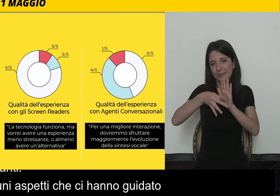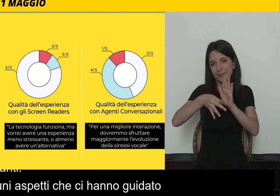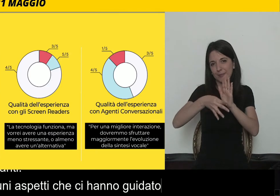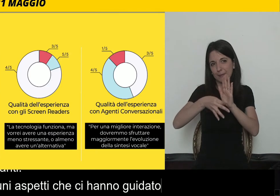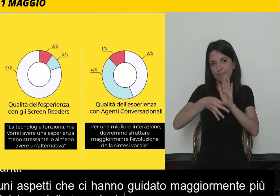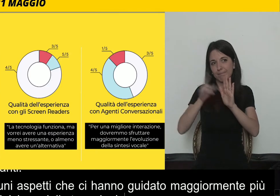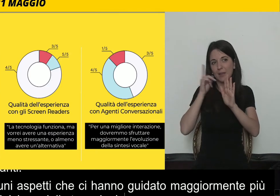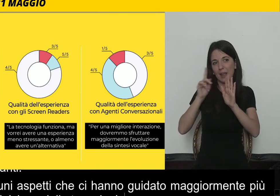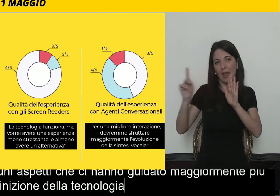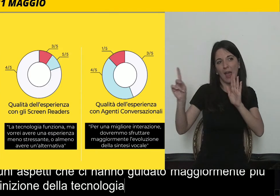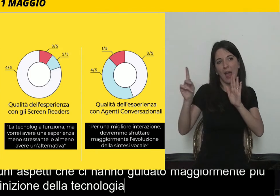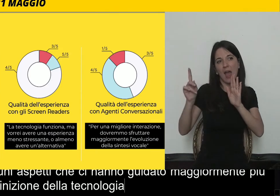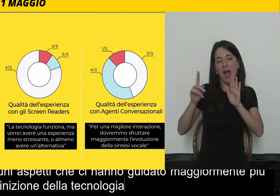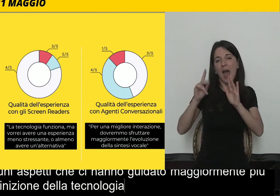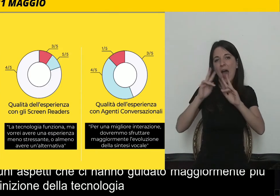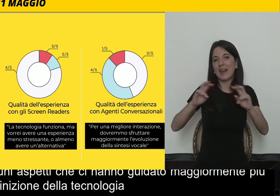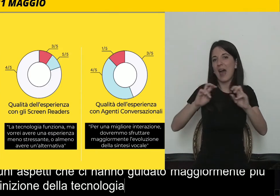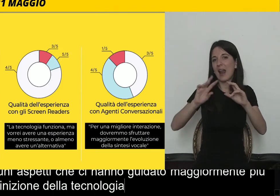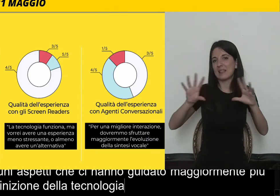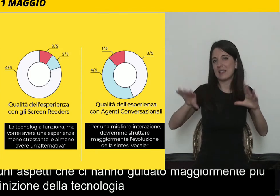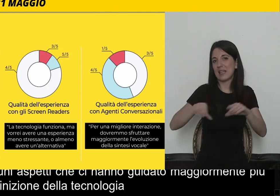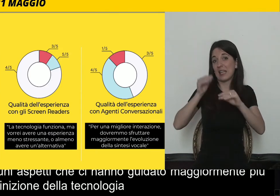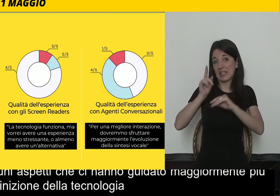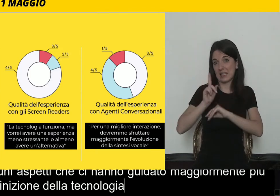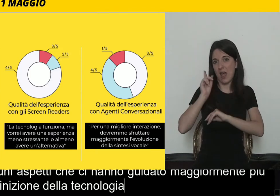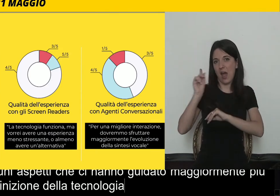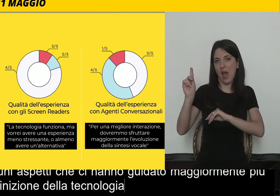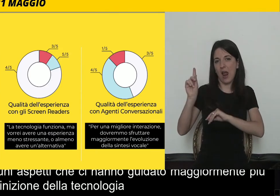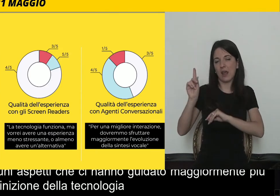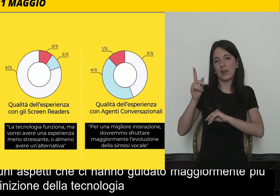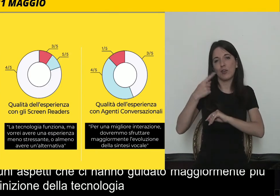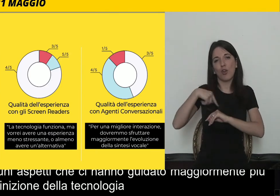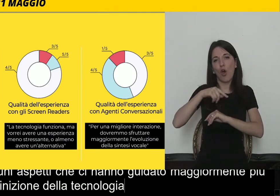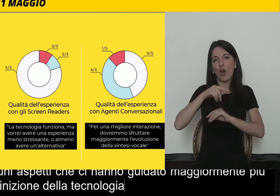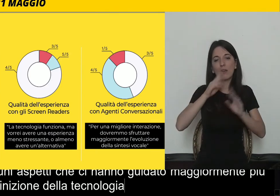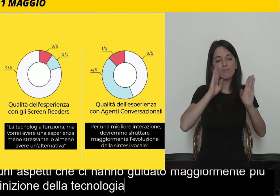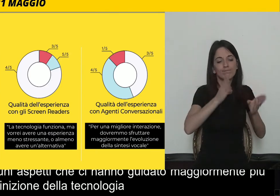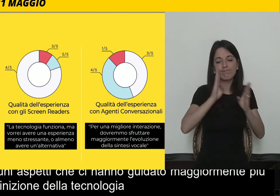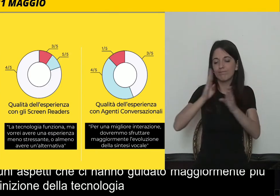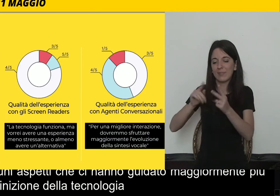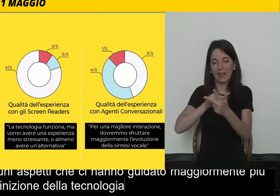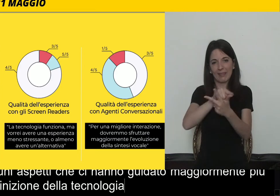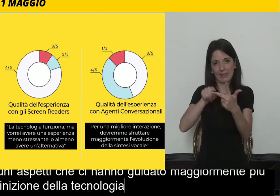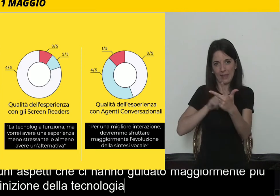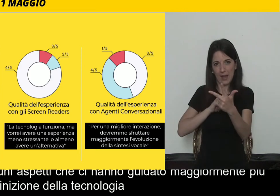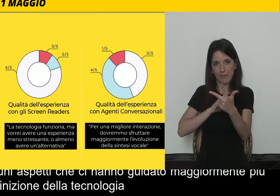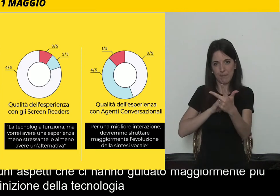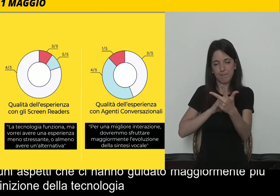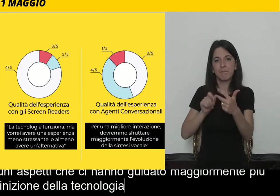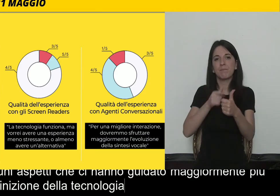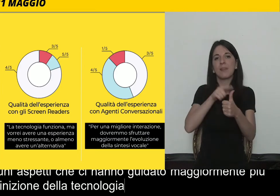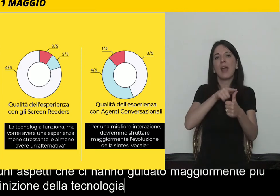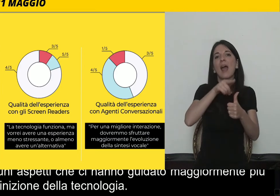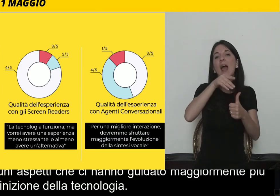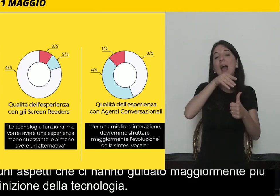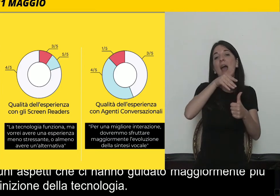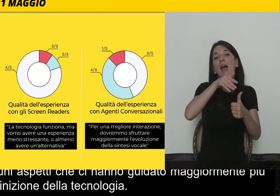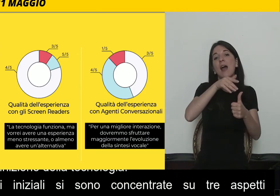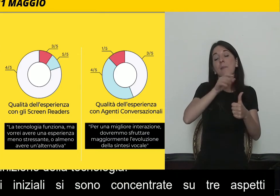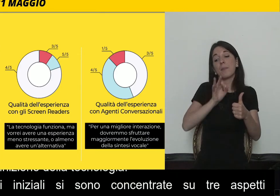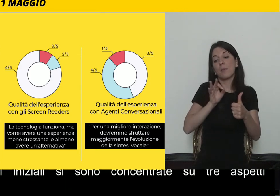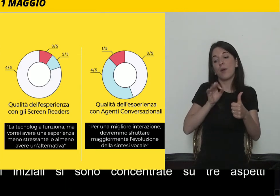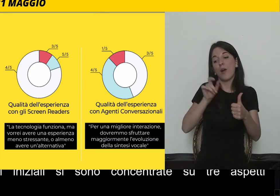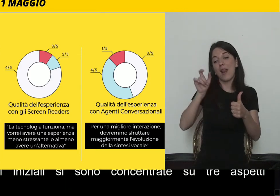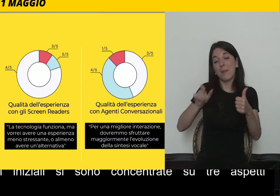analisi iniziali, queste indagini si sono concentrate su tre aspetti fondamentali. Innanzitutto l'esperienza che gli